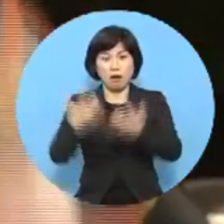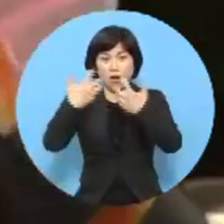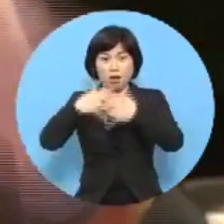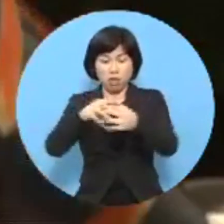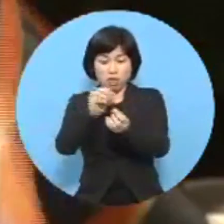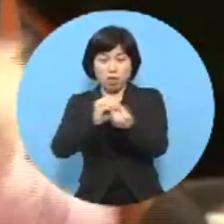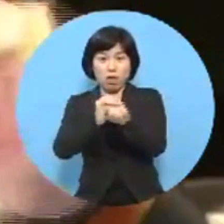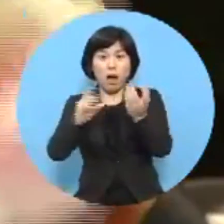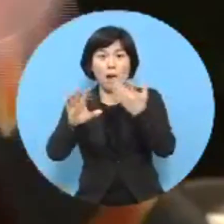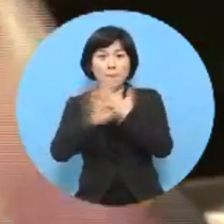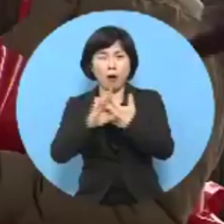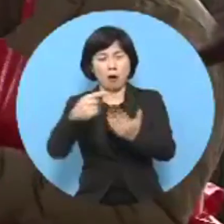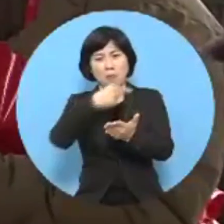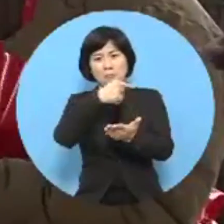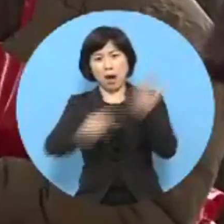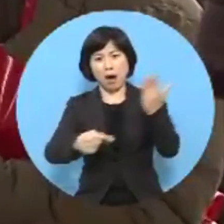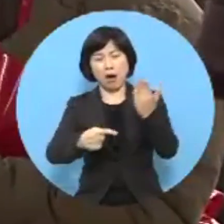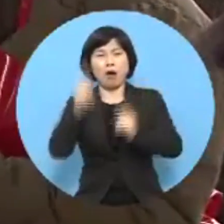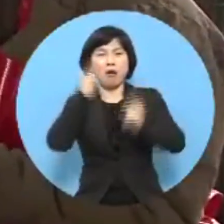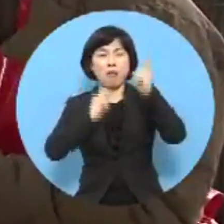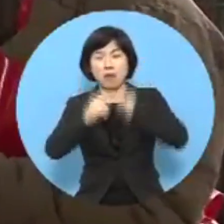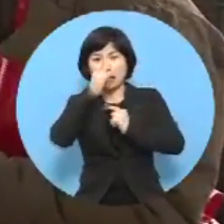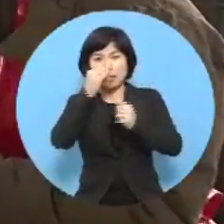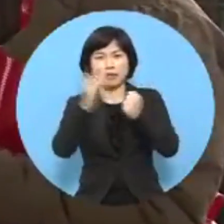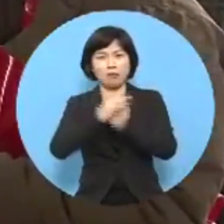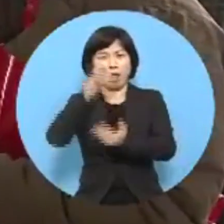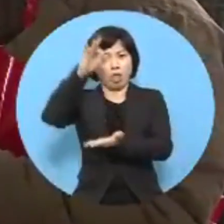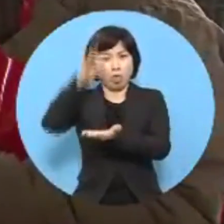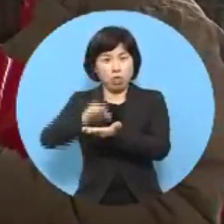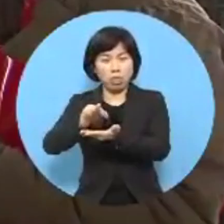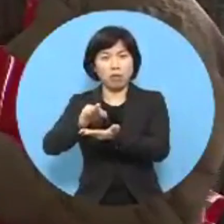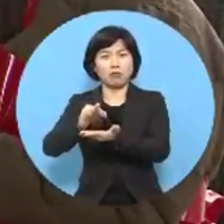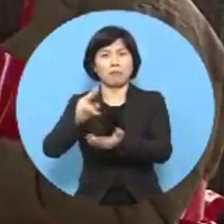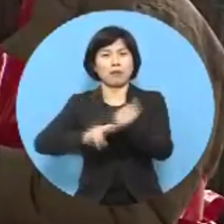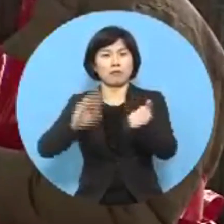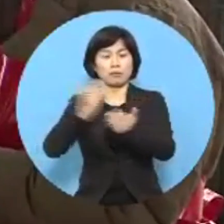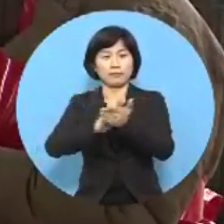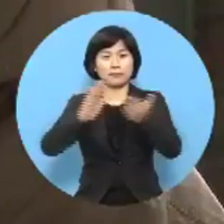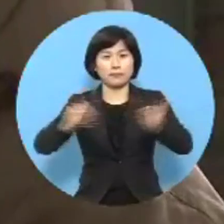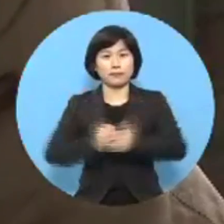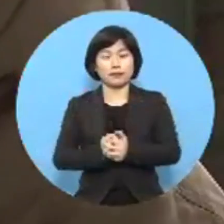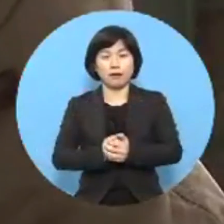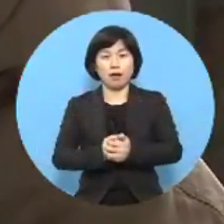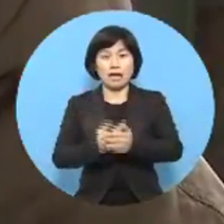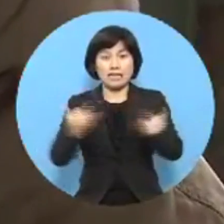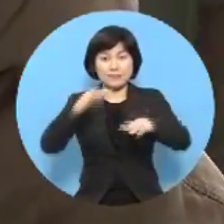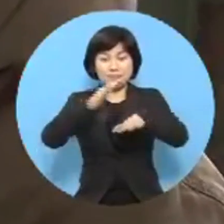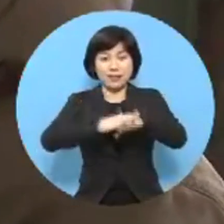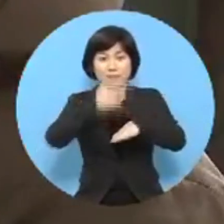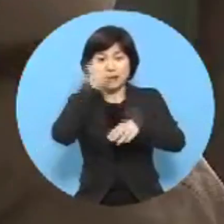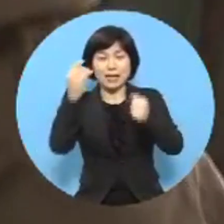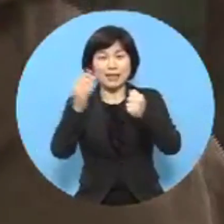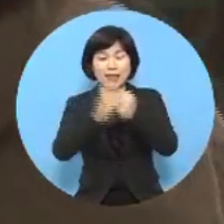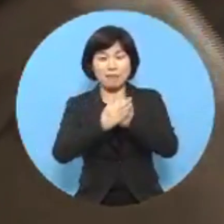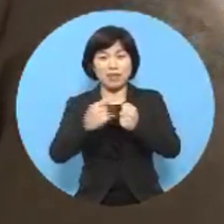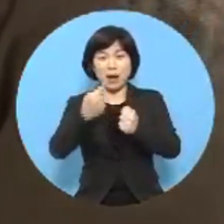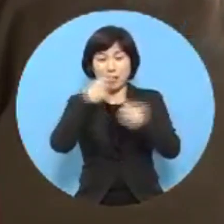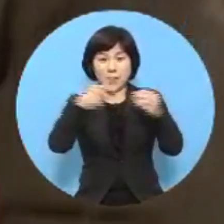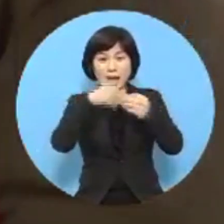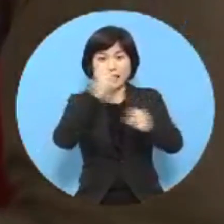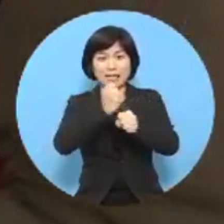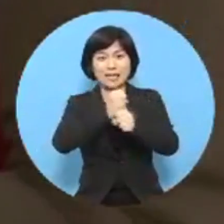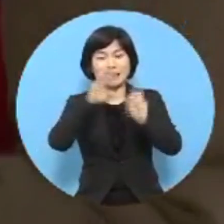깎을 경우 가육 손실이 크고 상품성이 떨어지기 때문입니다. 일손이 부족하다 보니 곶감 처리면